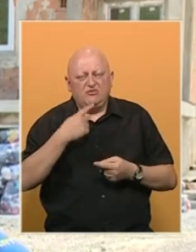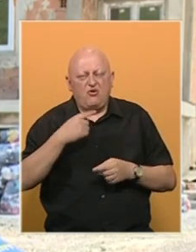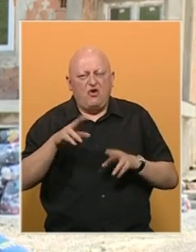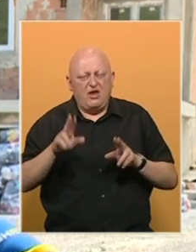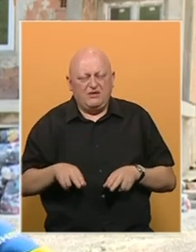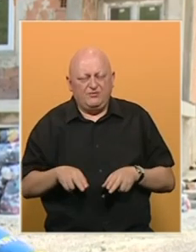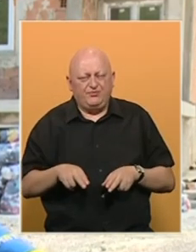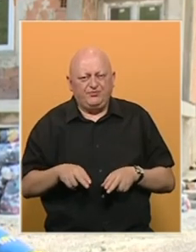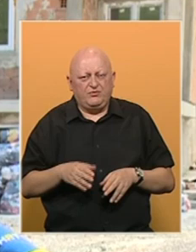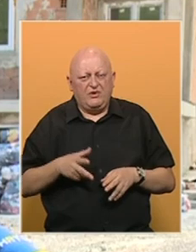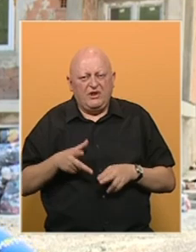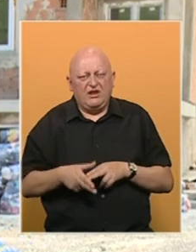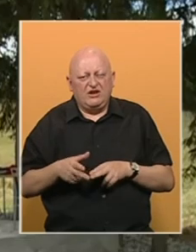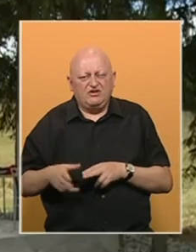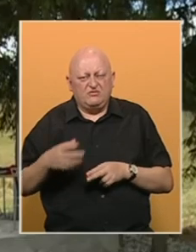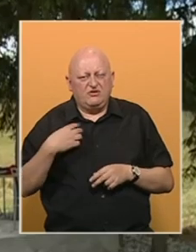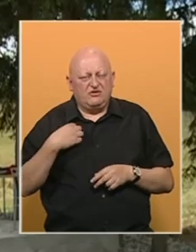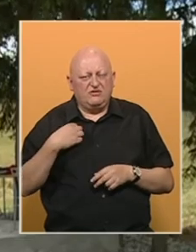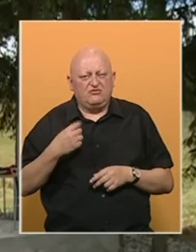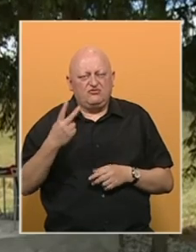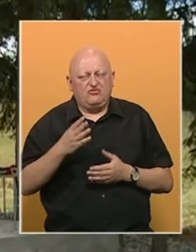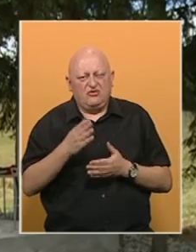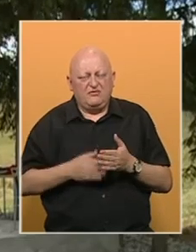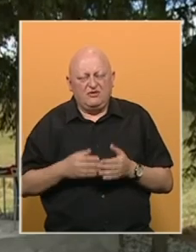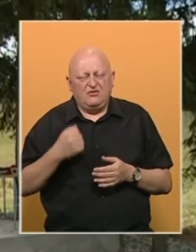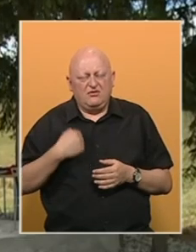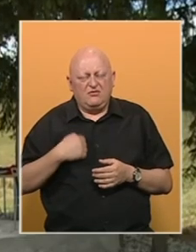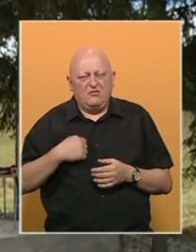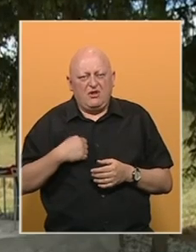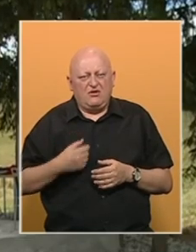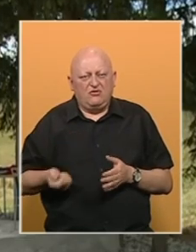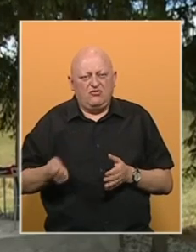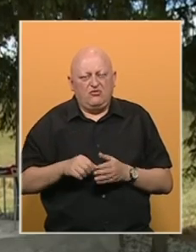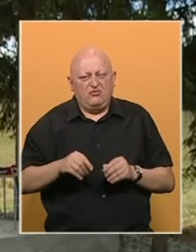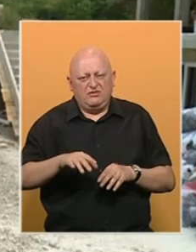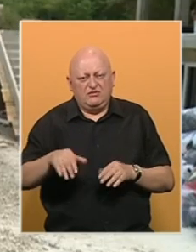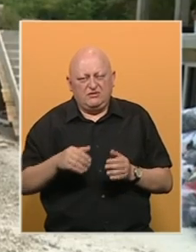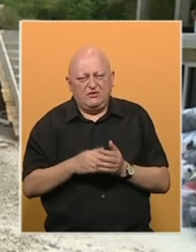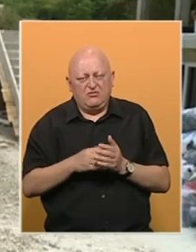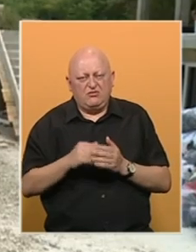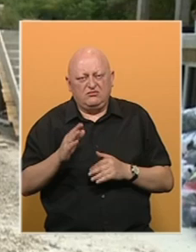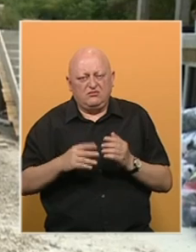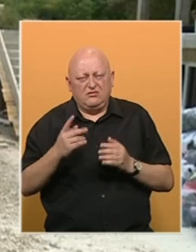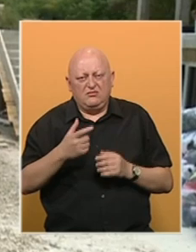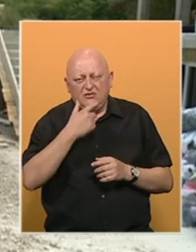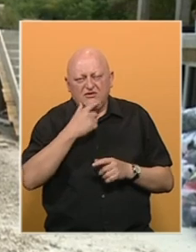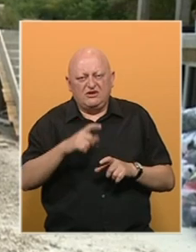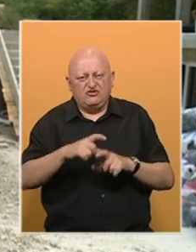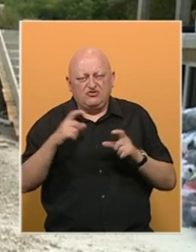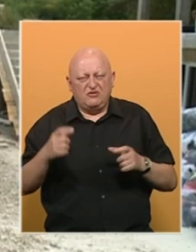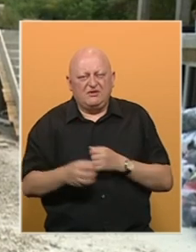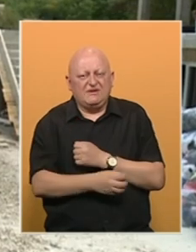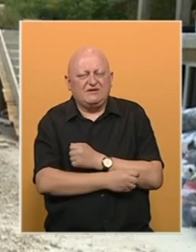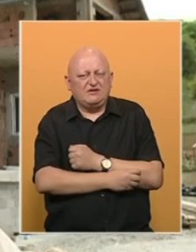imamo i da režemo te krpe. U drugom dijelu Banja Luke je ovo udruženje kupilo i zemlju za potrebe izgradnje prvog staračkog doma za